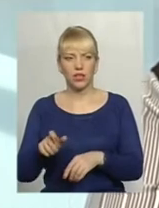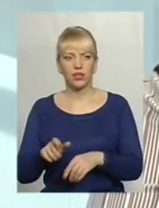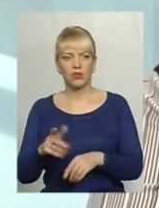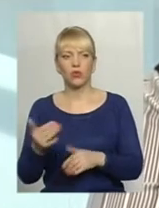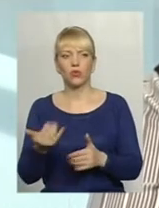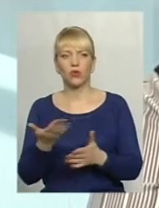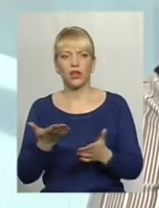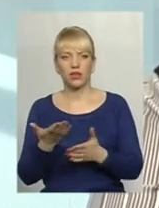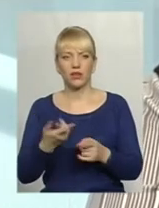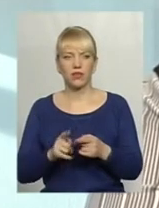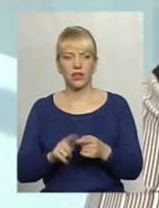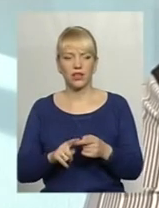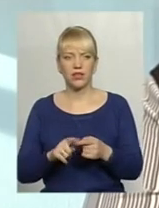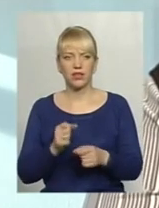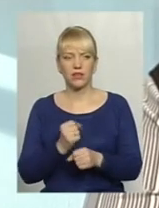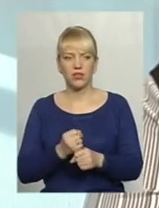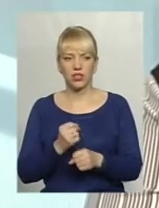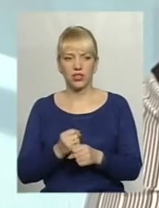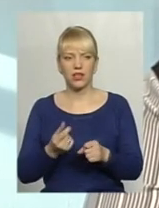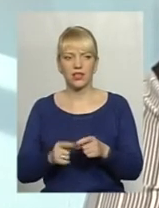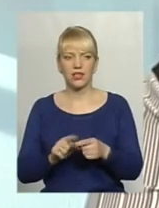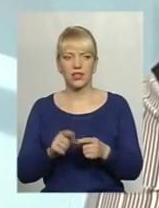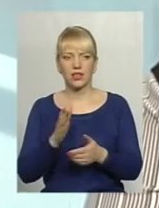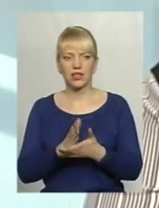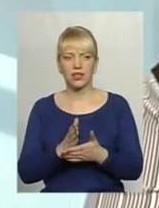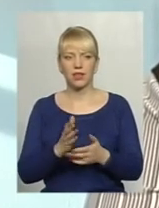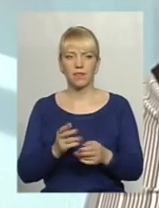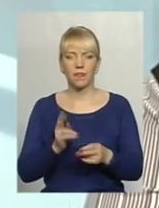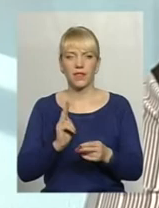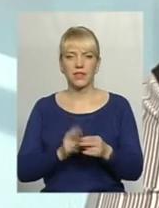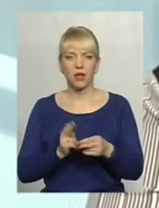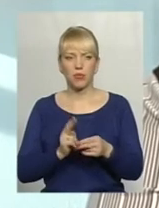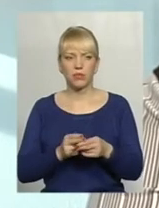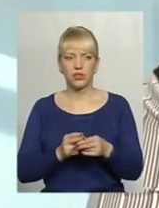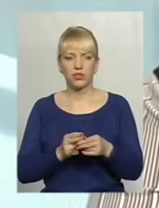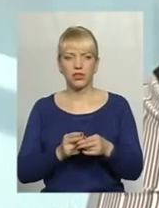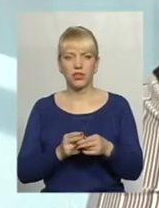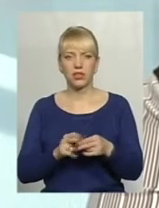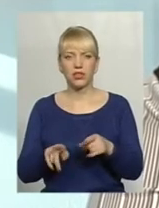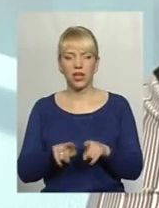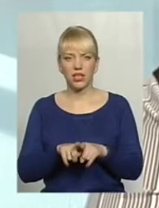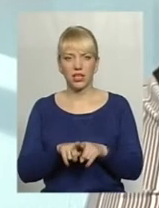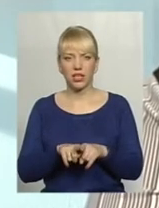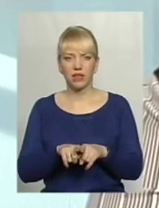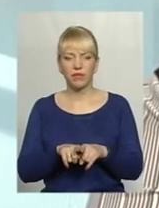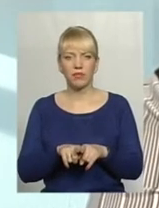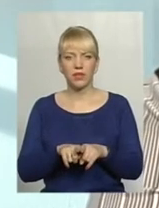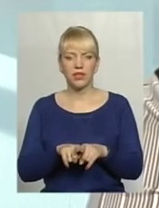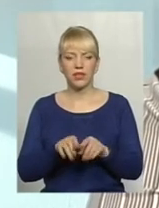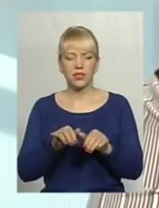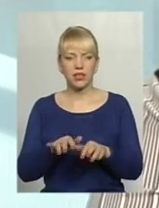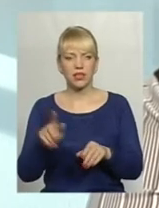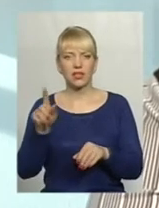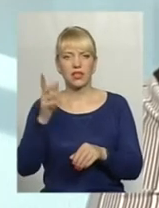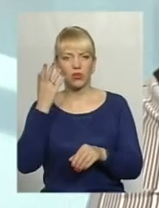у яких вона вчиняє. Тобто, це якби є запобіжна міра, і